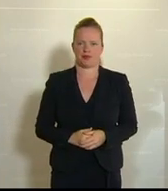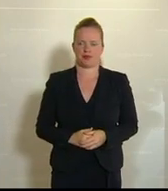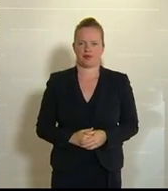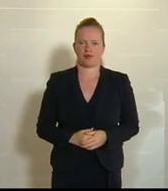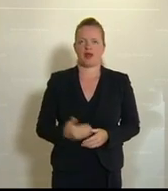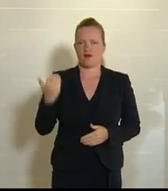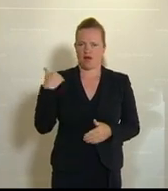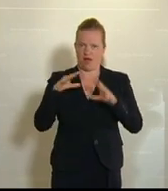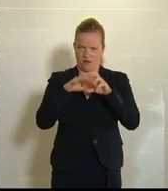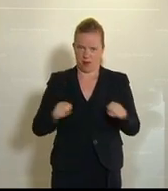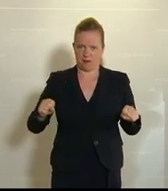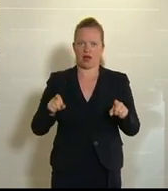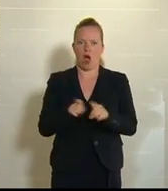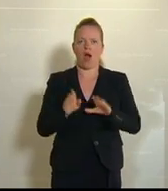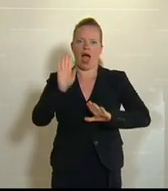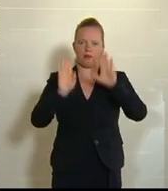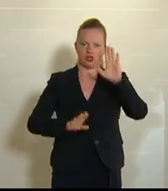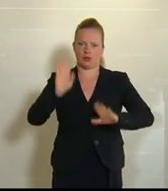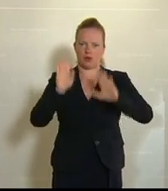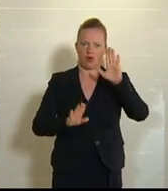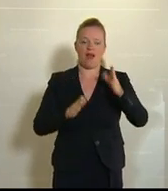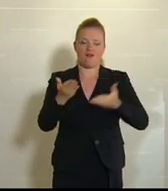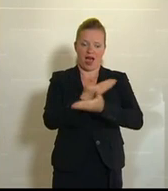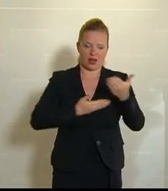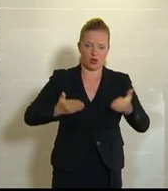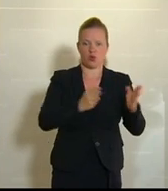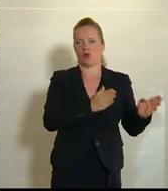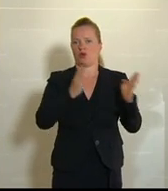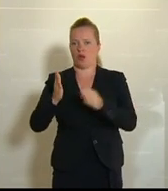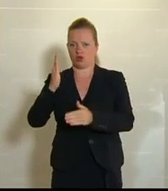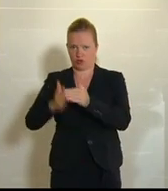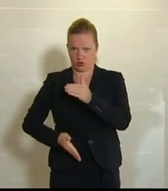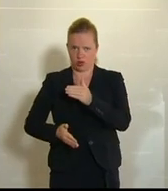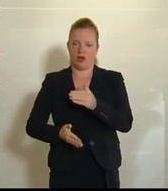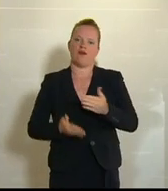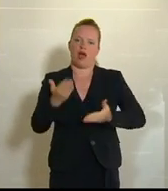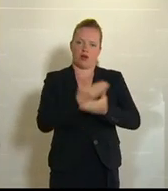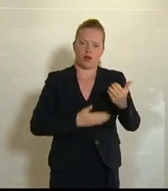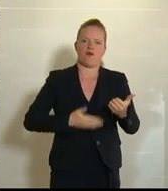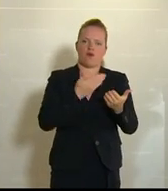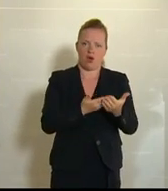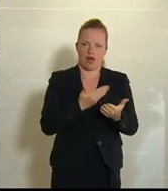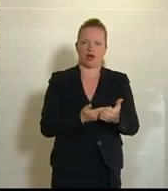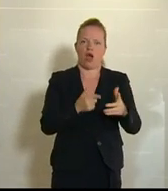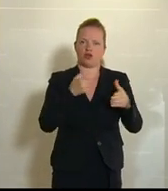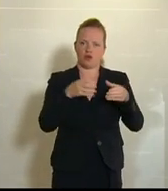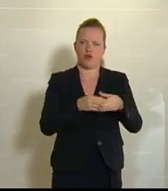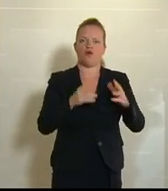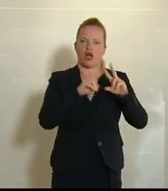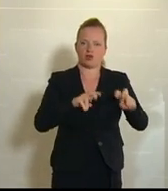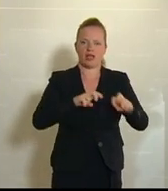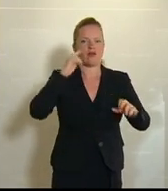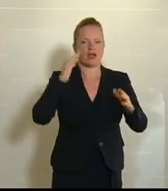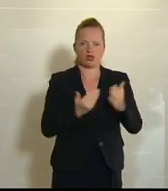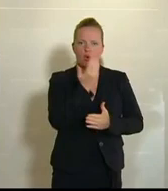Wie vereinbart verlege ich auch hier die Abstimmungen an den Schluss der Verhandlungen über die Vorlagen des Ausschusses für Forschung, Innovation und Digitalisierung